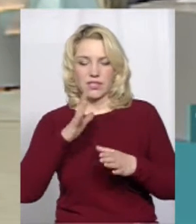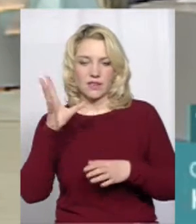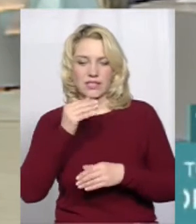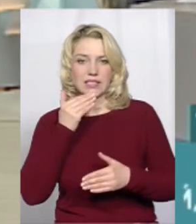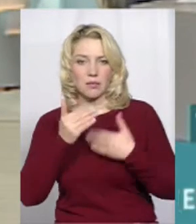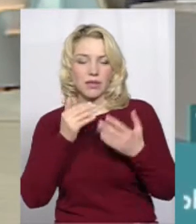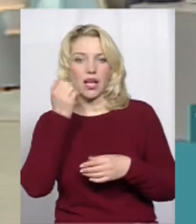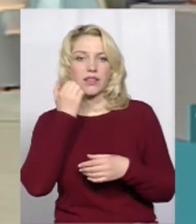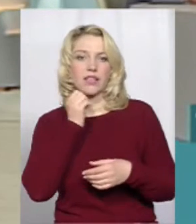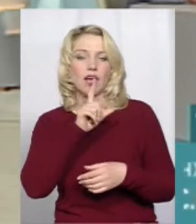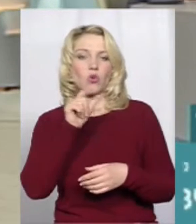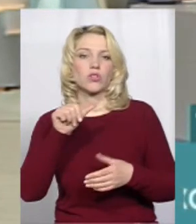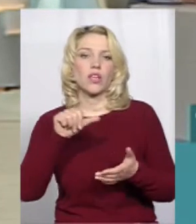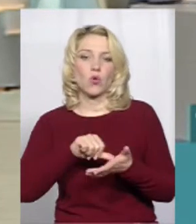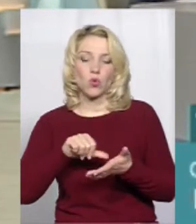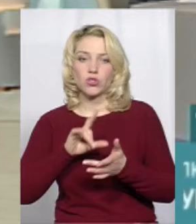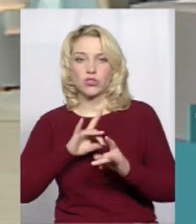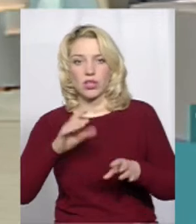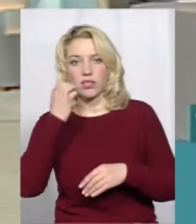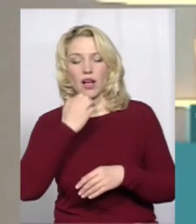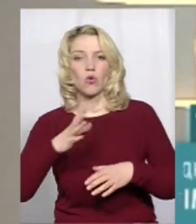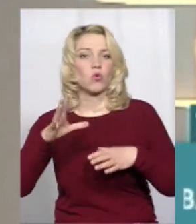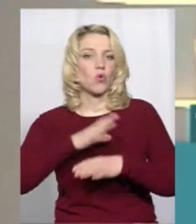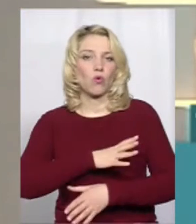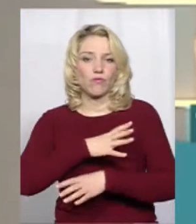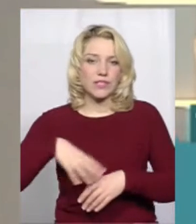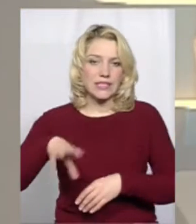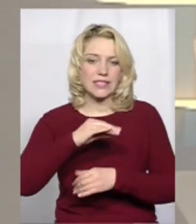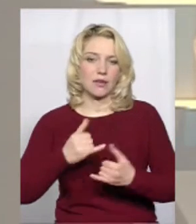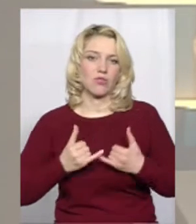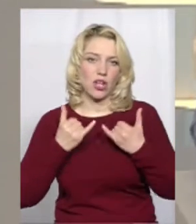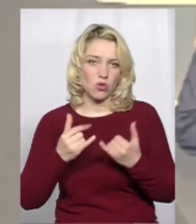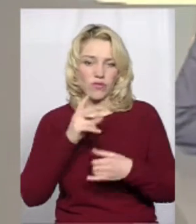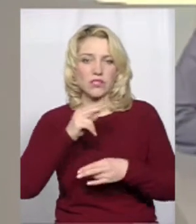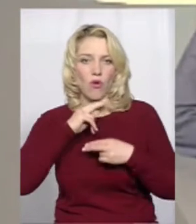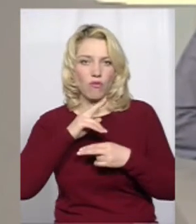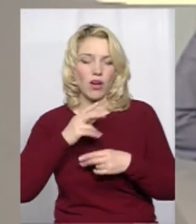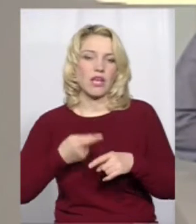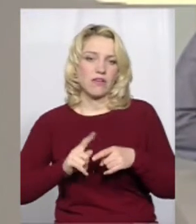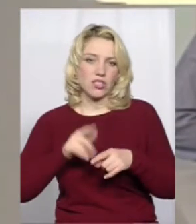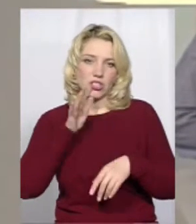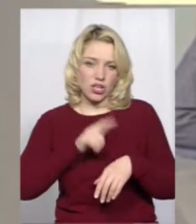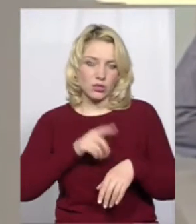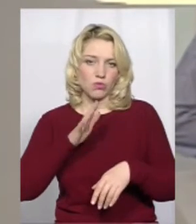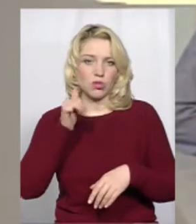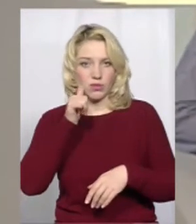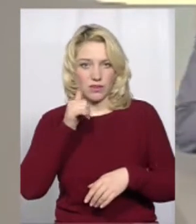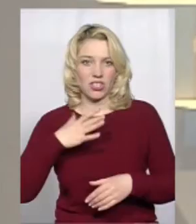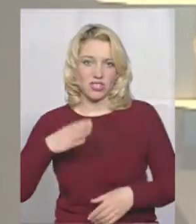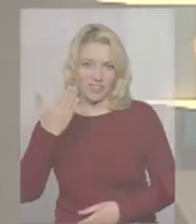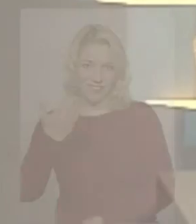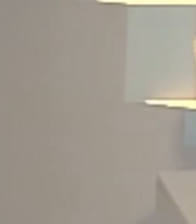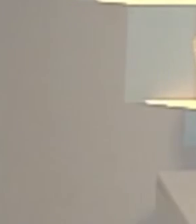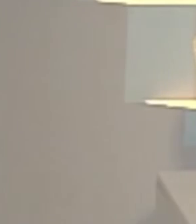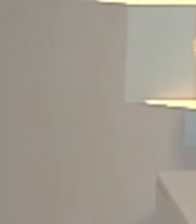запитати. Я вам дякую за участь і роз'яснення. Дякую всім, шановні, за увагу. Завтра у цій же порі чекатимемо вас з новою темою. Нехай щастить!